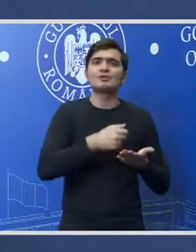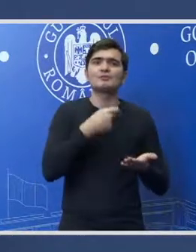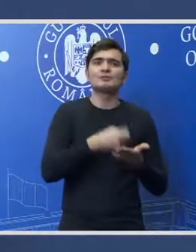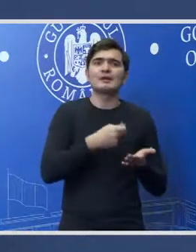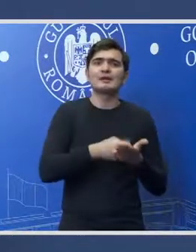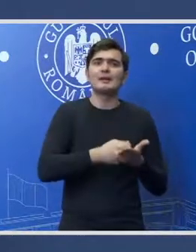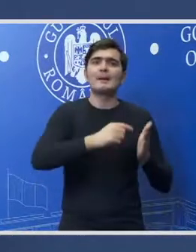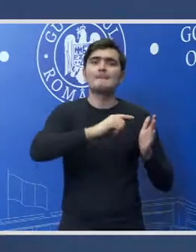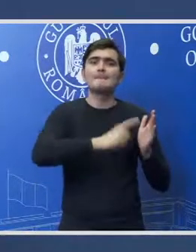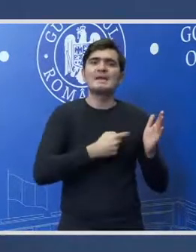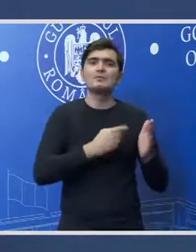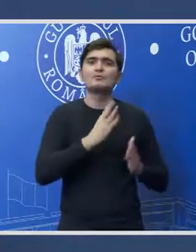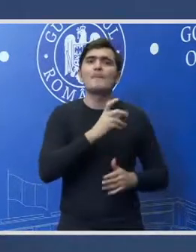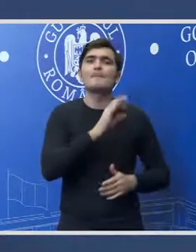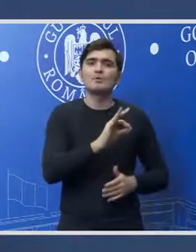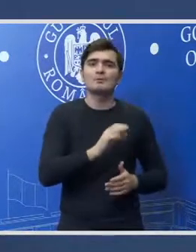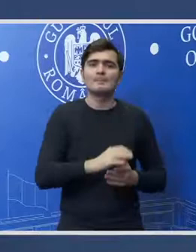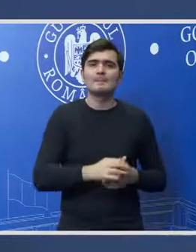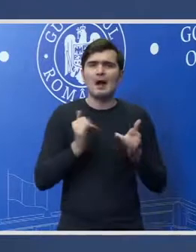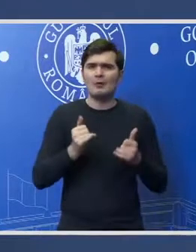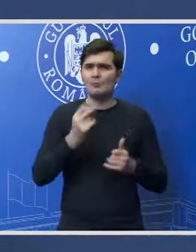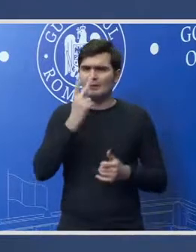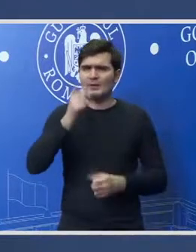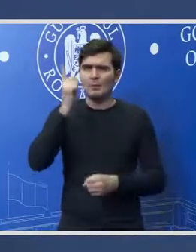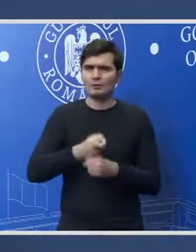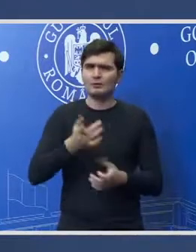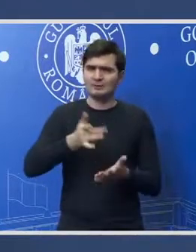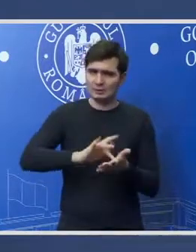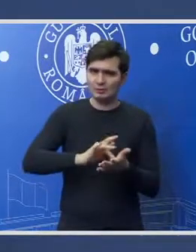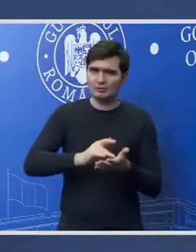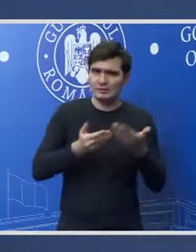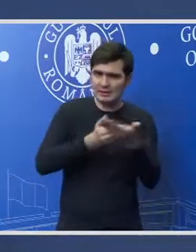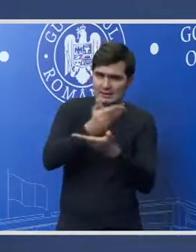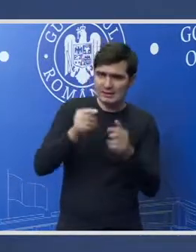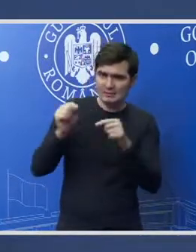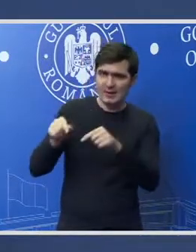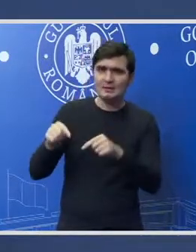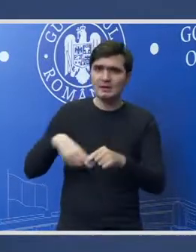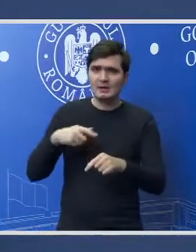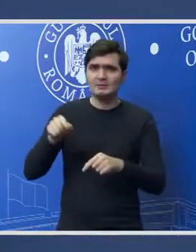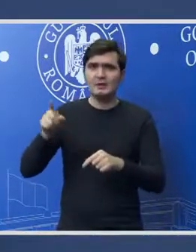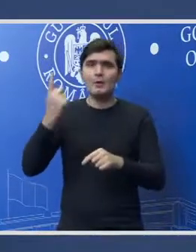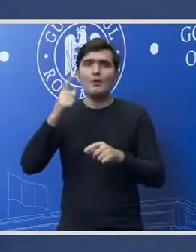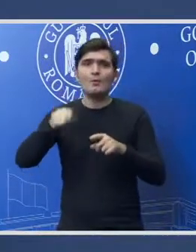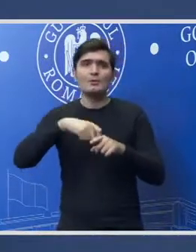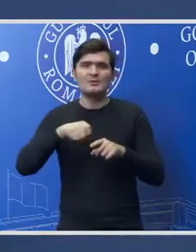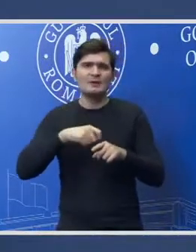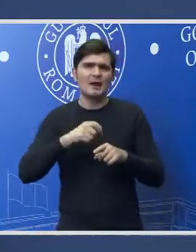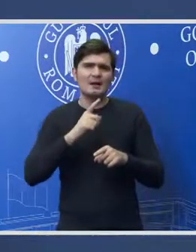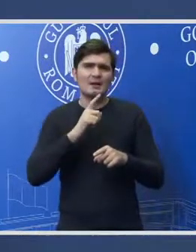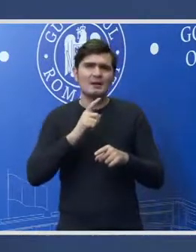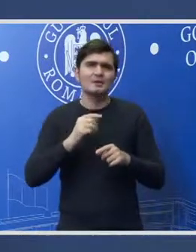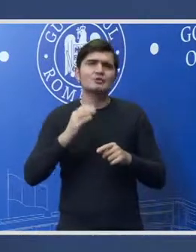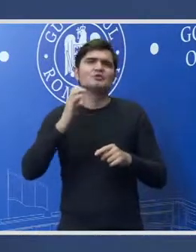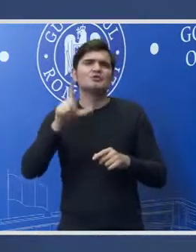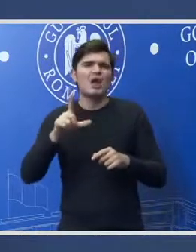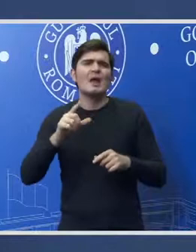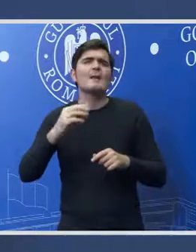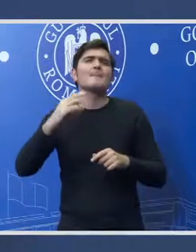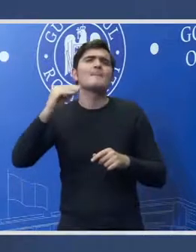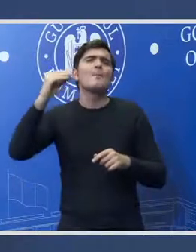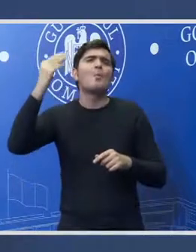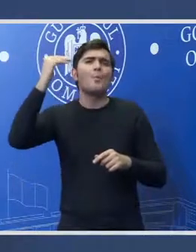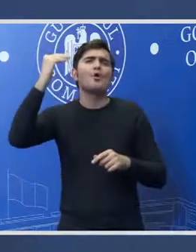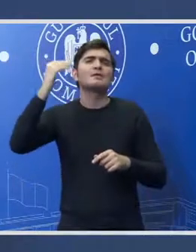pe țară. Înțeleg că acum în această ordonanță de urgență pe care ați spus-o în dezvătere publică apare această modificare de nuanță, cel mult 50%.